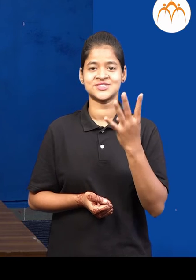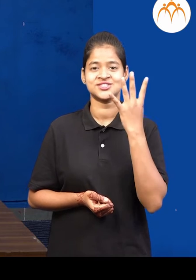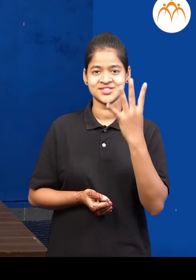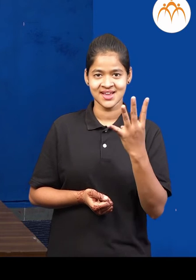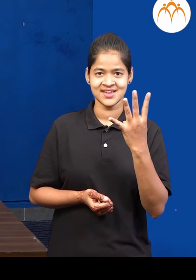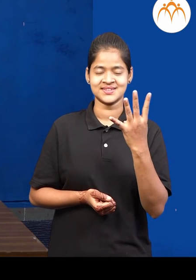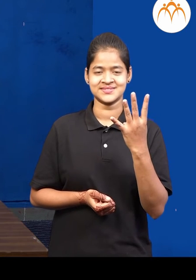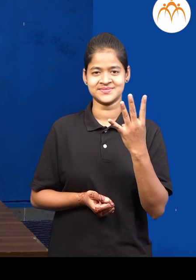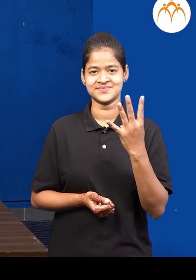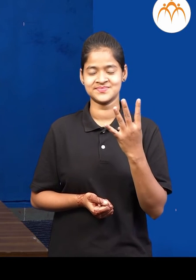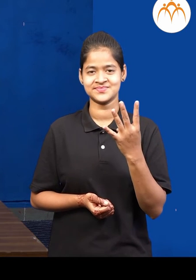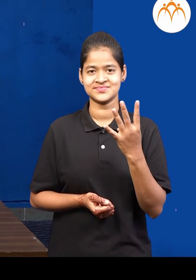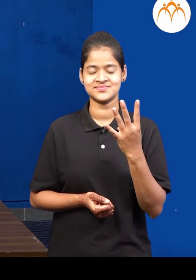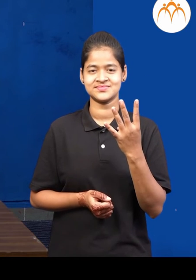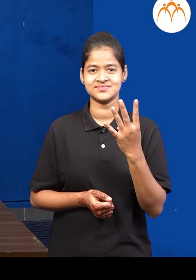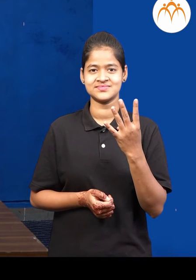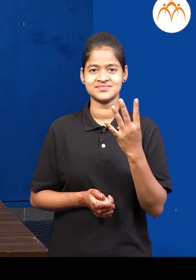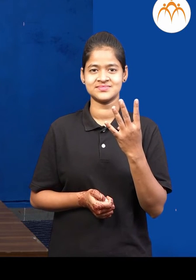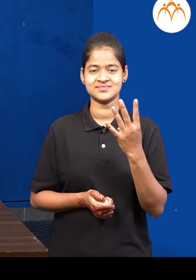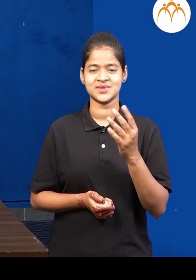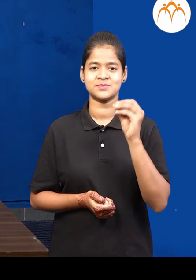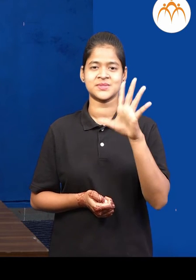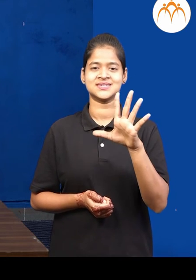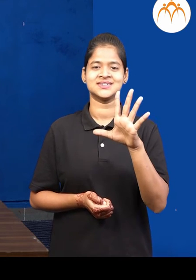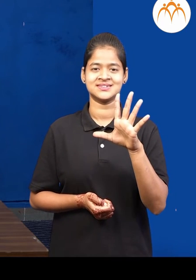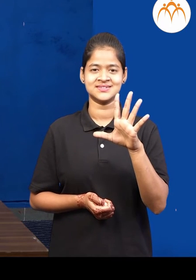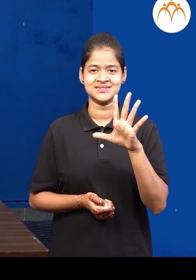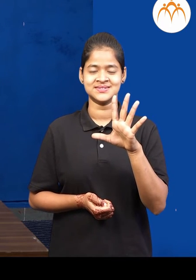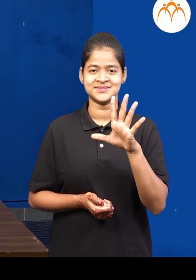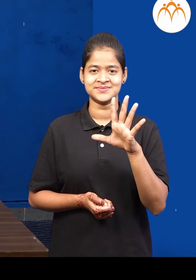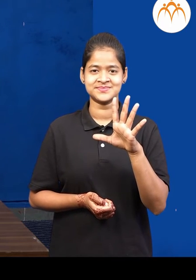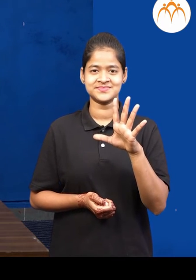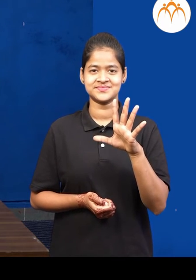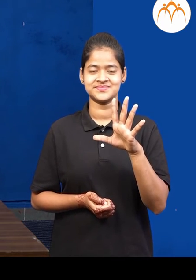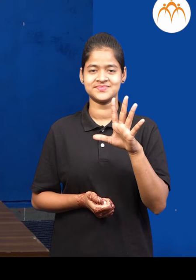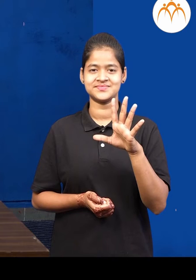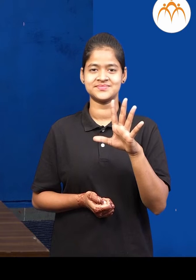चार, पाच